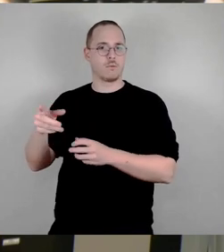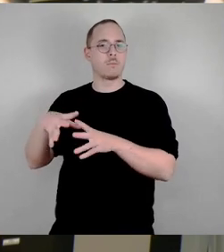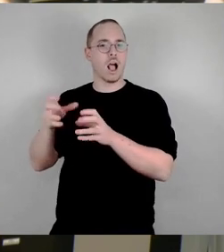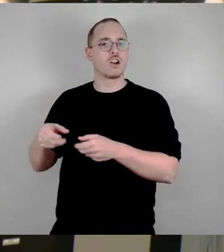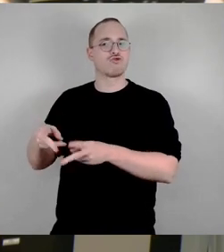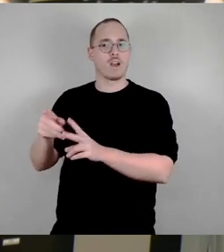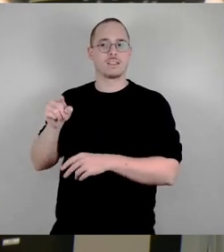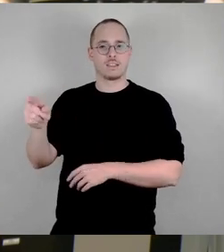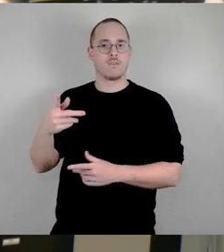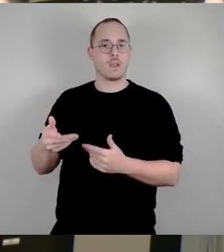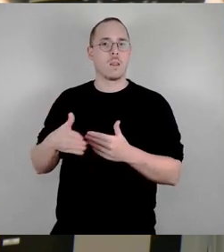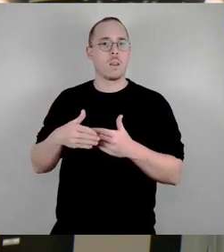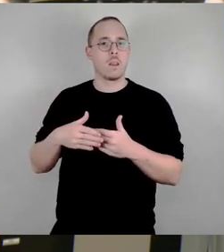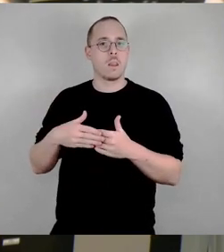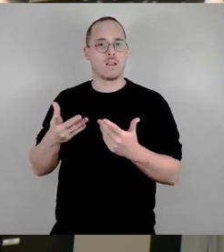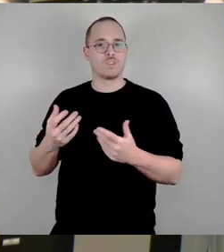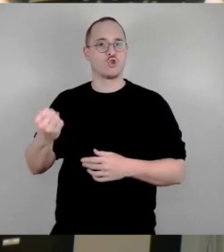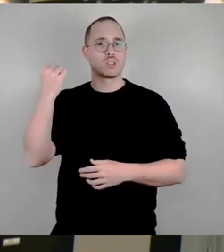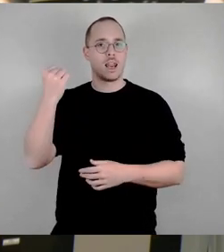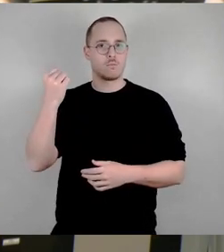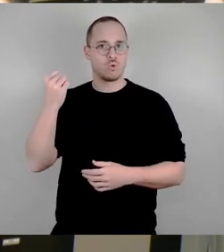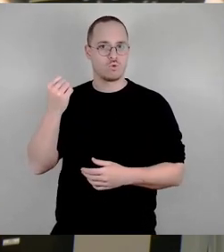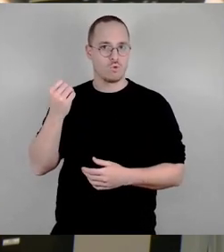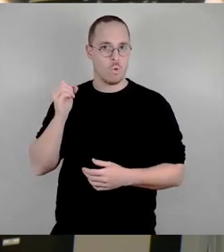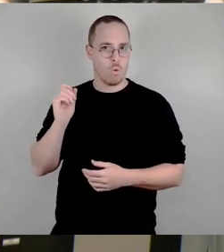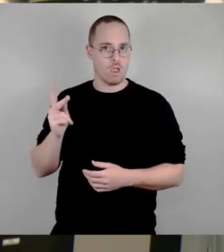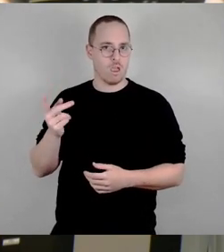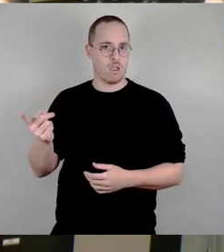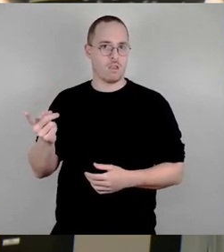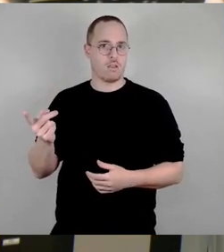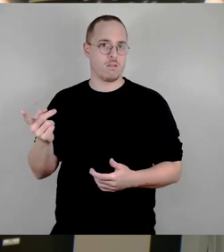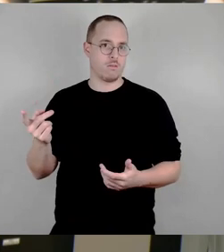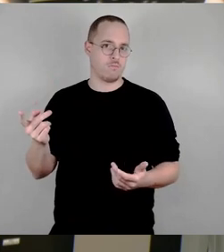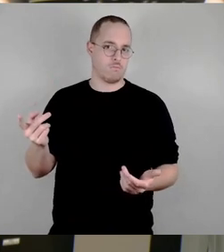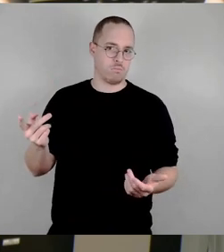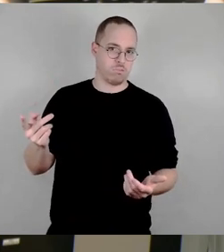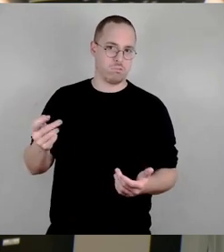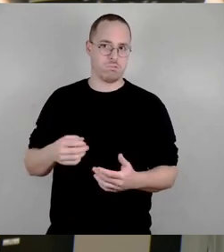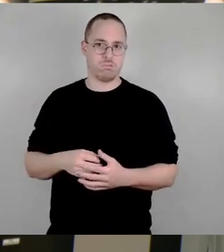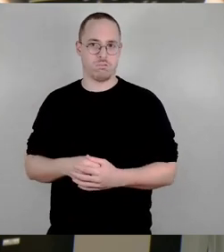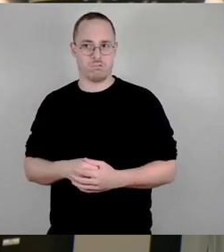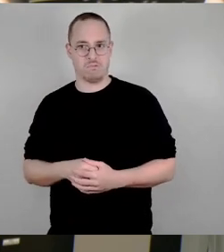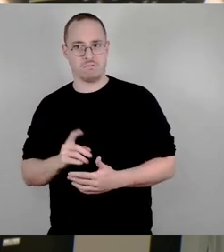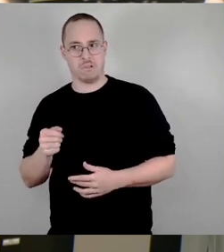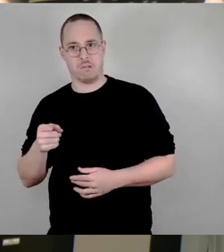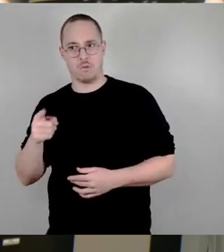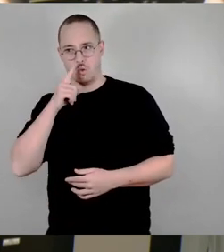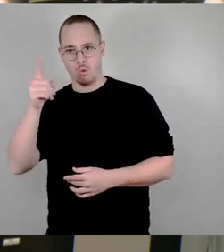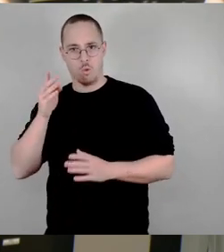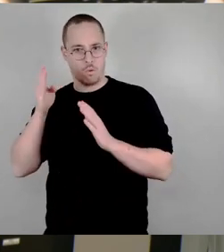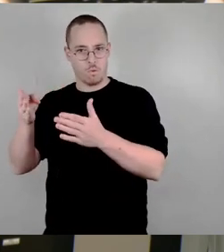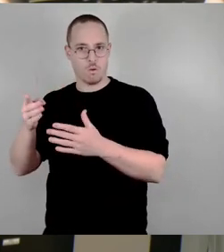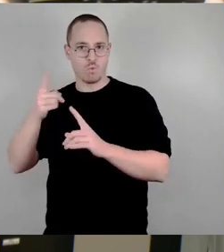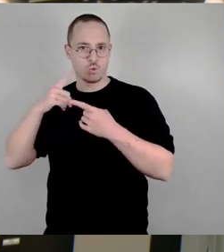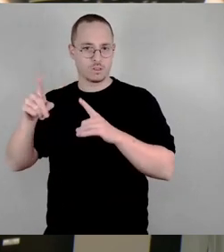dann natürlich auch und das zielt natürlich dann auch für Ihre Weihnachts-Events und sowas. Also, müsste man sich dann daran halten oder an was wäre. Bestimmt was schön